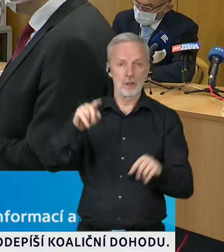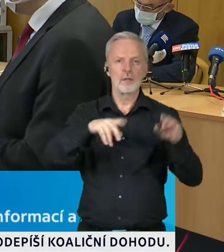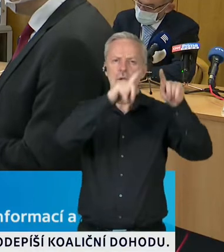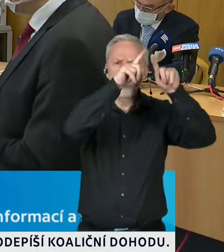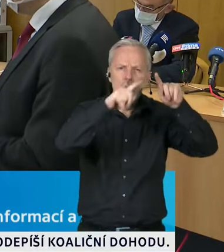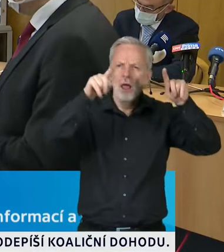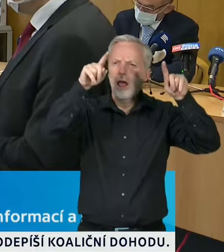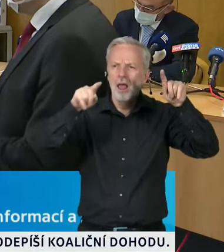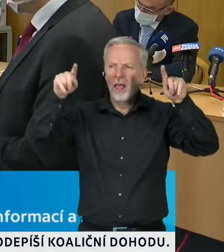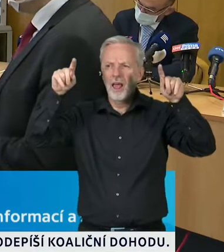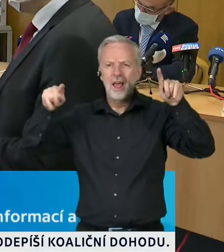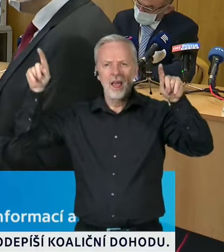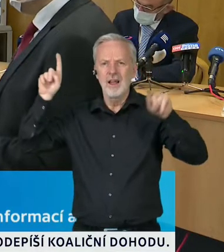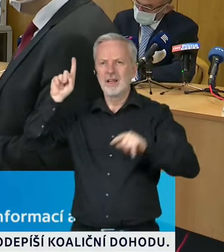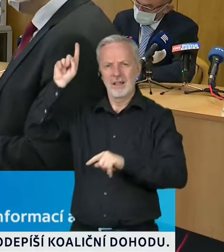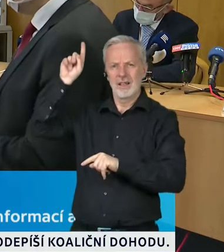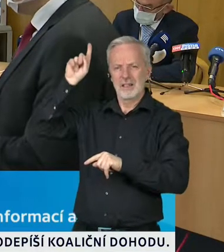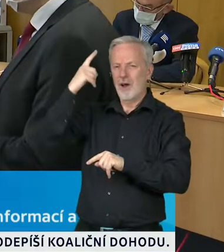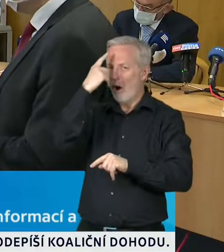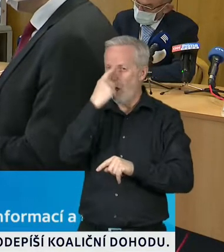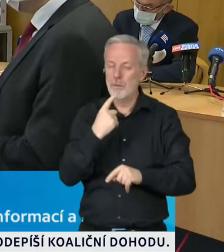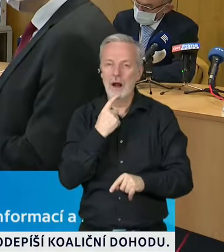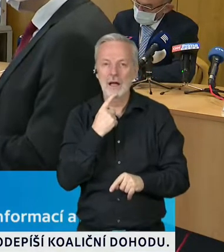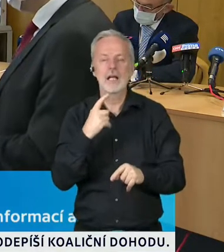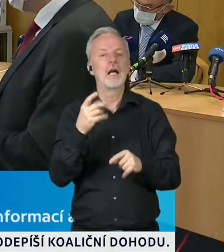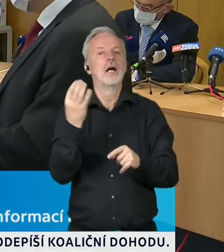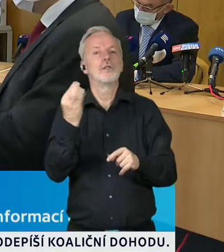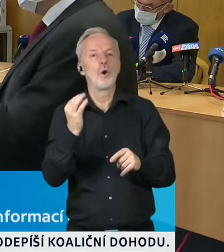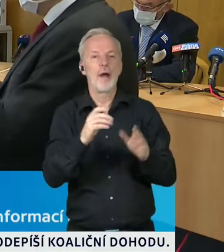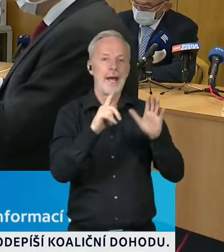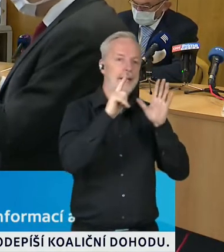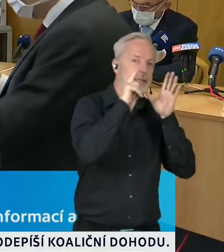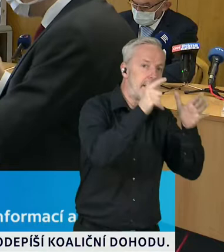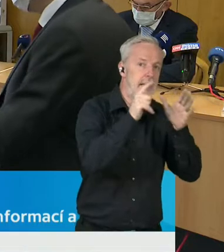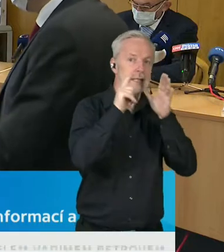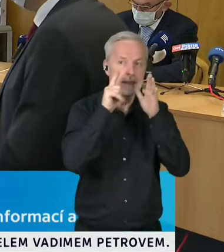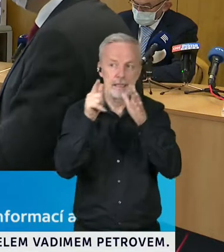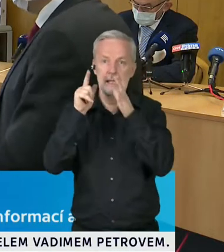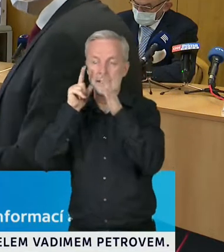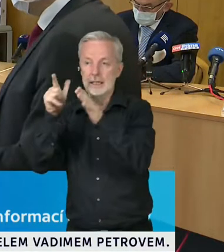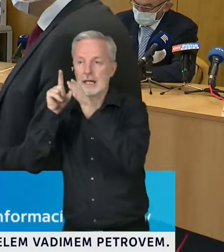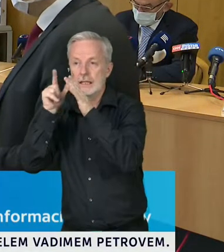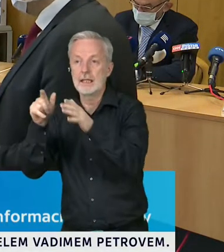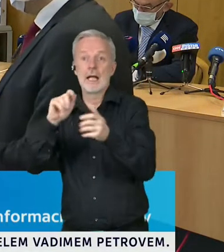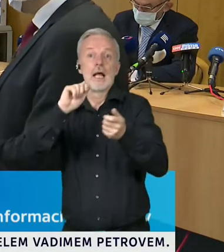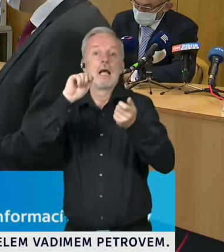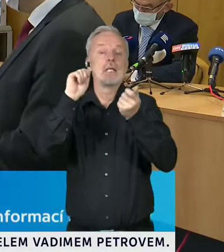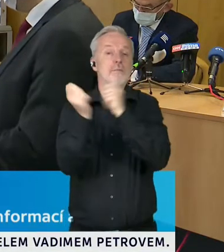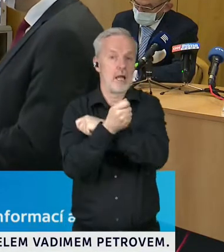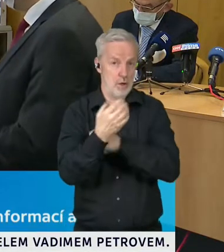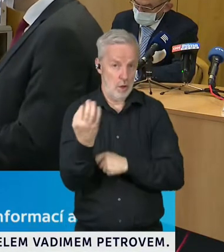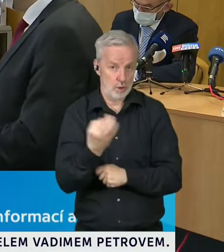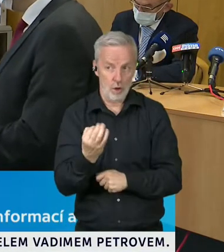nebo v těch šipkách, mezitýdenní změny, což je poměrně robustní a jednoduchá